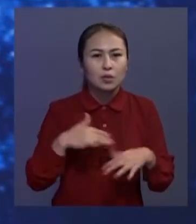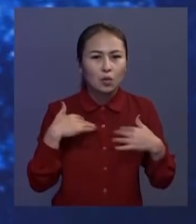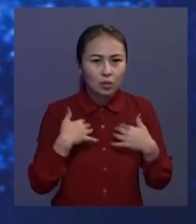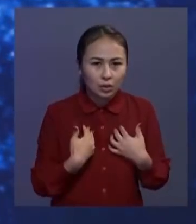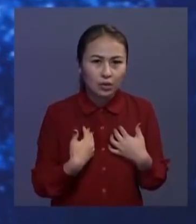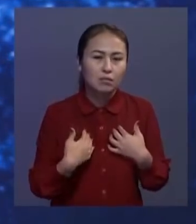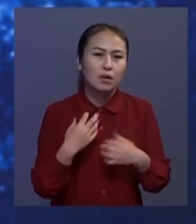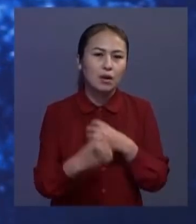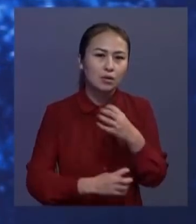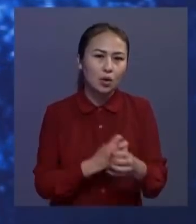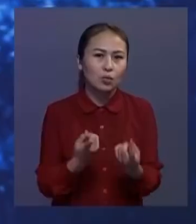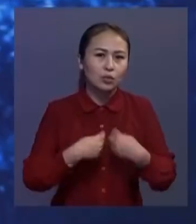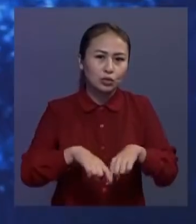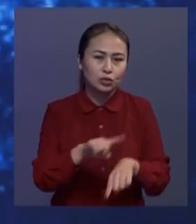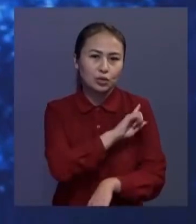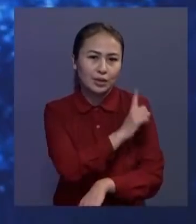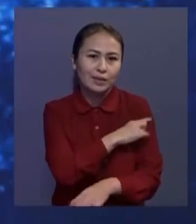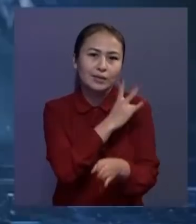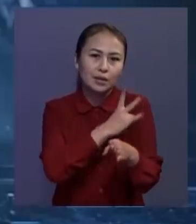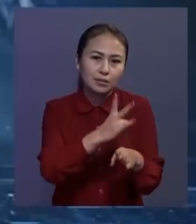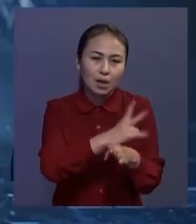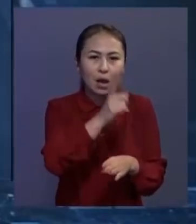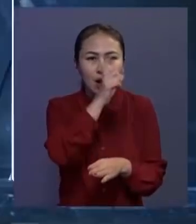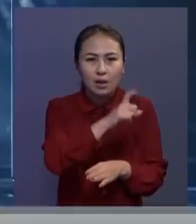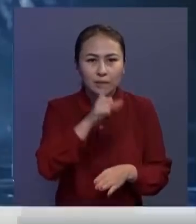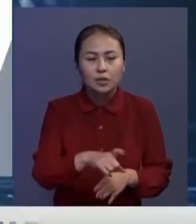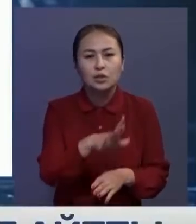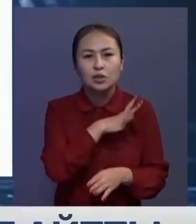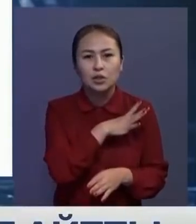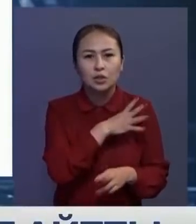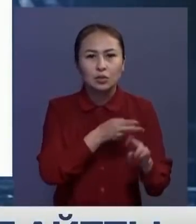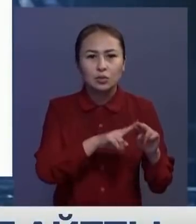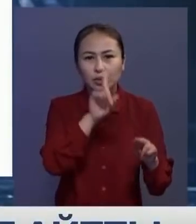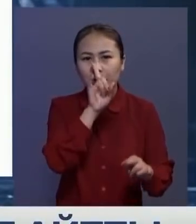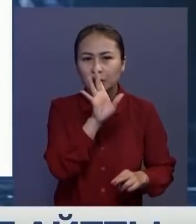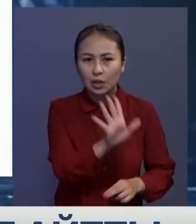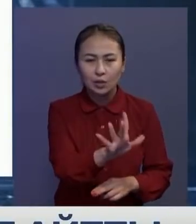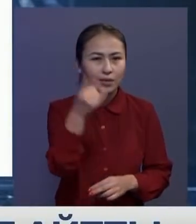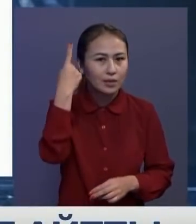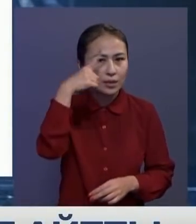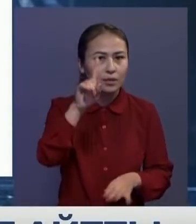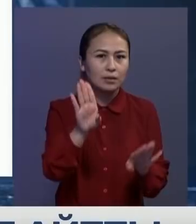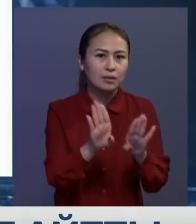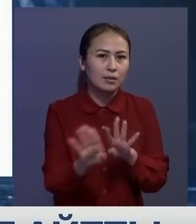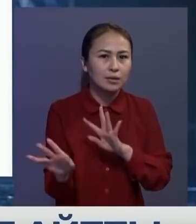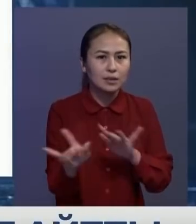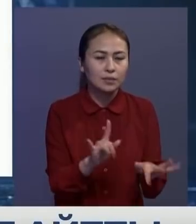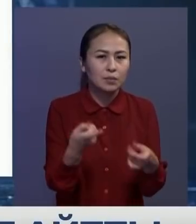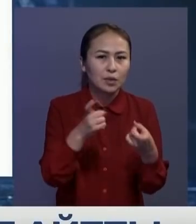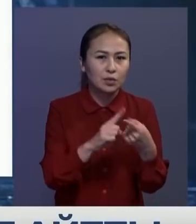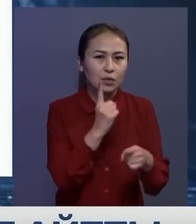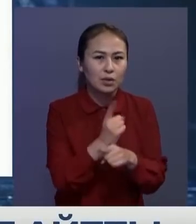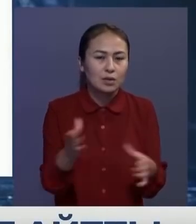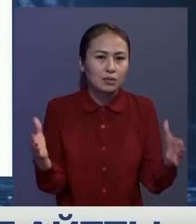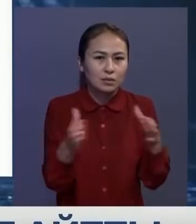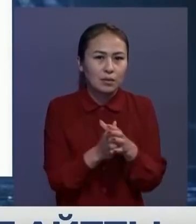ортақпын қалғыралық қоғамдастықтың күш түгерін тероризмге, адымзатта жек көрішілік идеологиясы мен әрекетне қарса тейімді